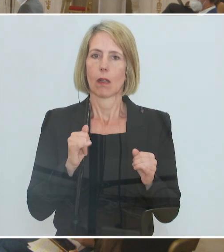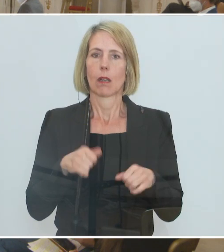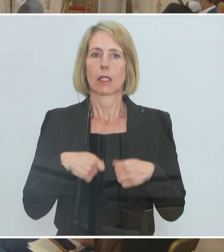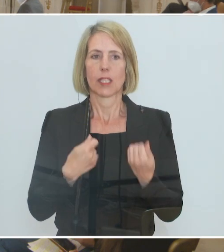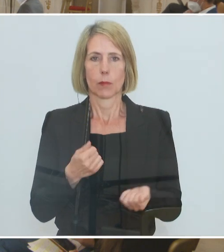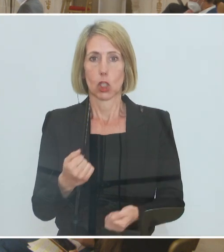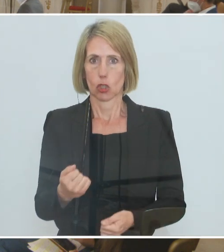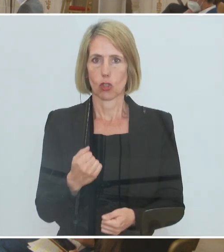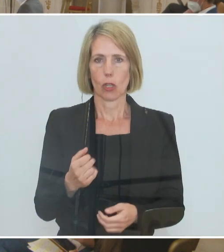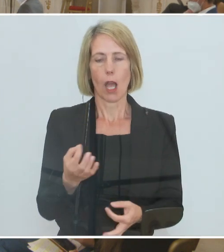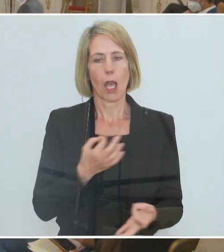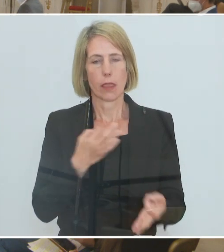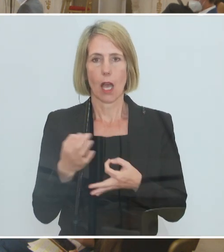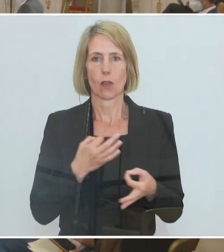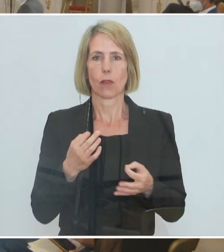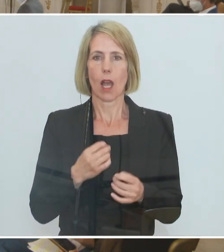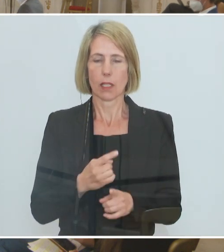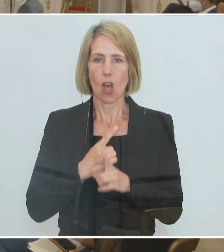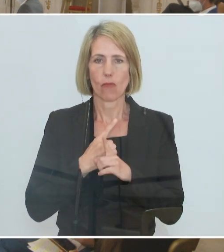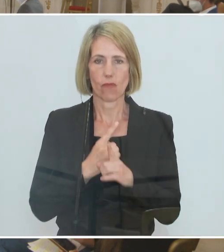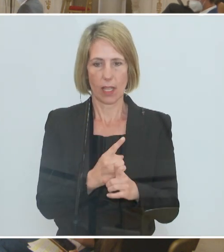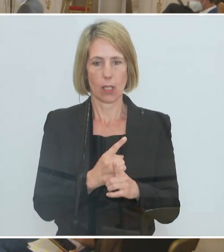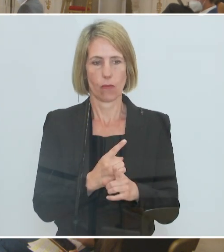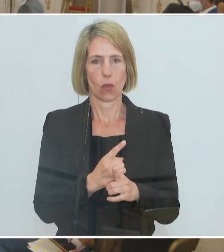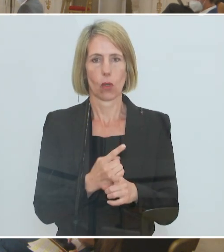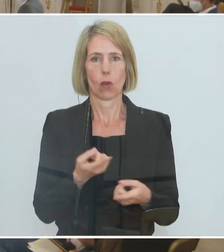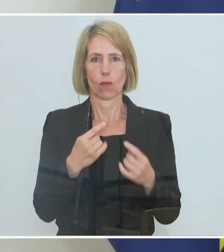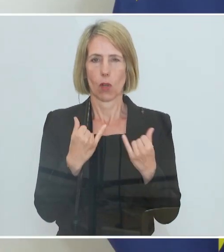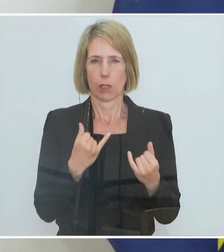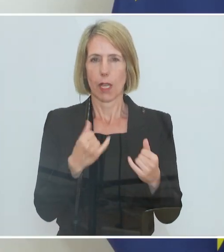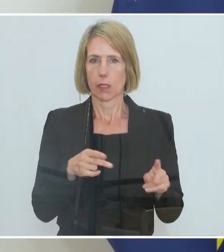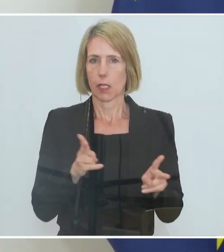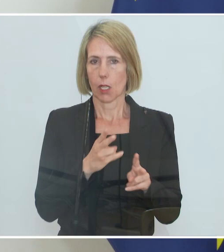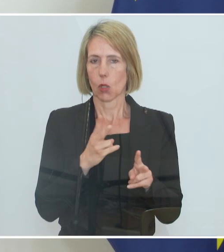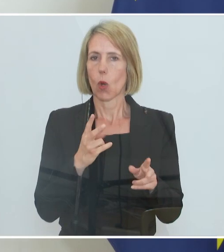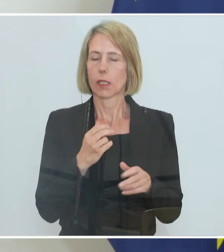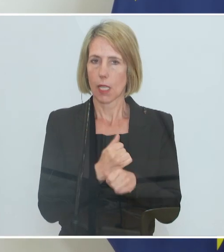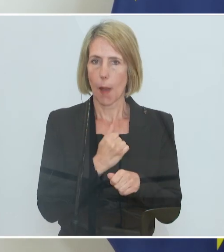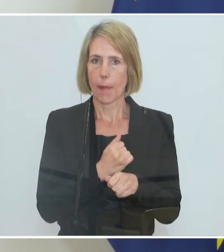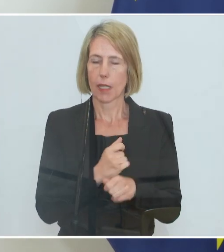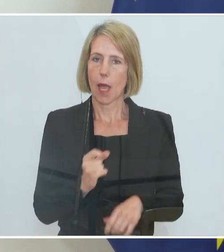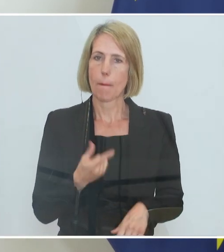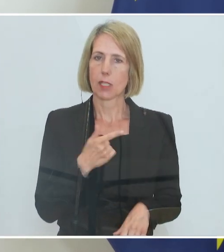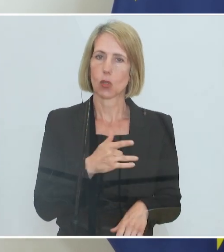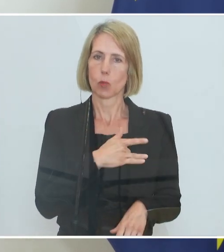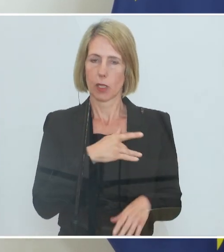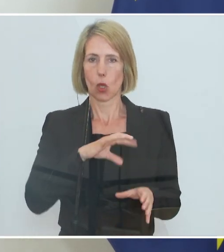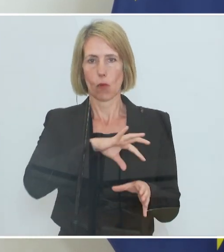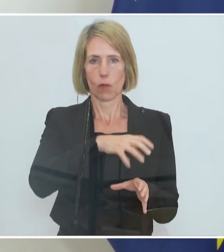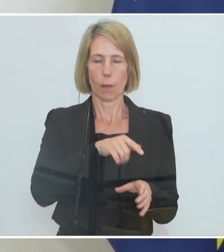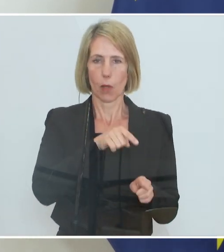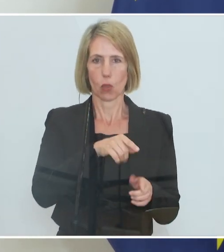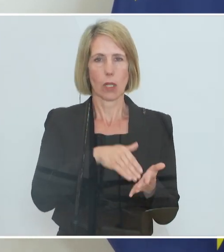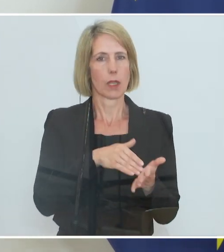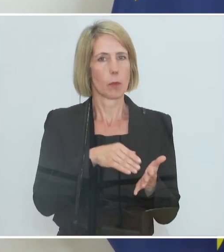nach der Weiterführung des Herzstücks der jetzigen Kurzarbeit nach der Corona-Kurzarbeit und zwar bei den besonders betroffenen Branchen, die es noch